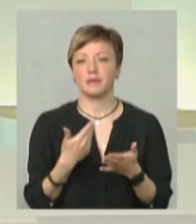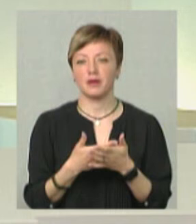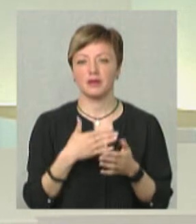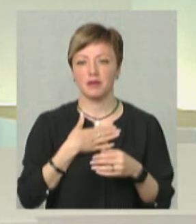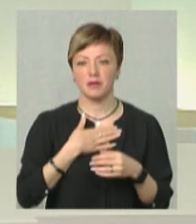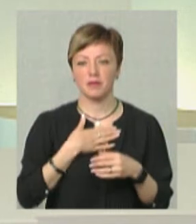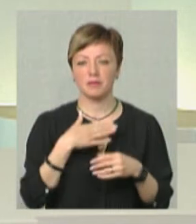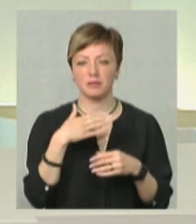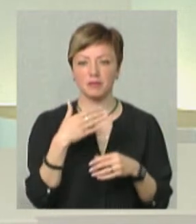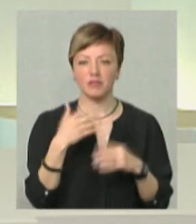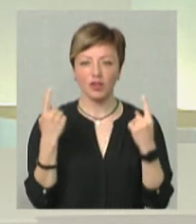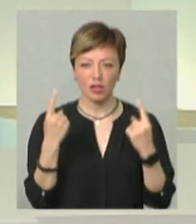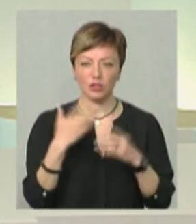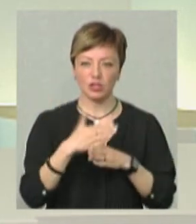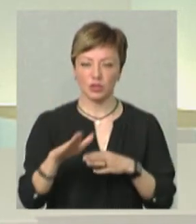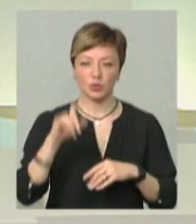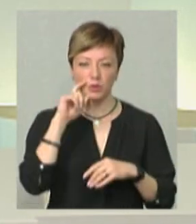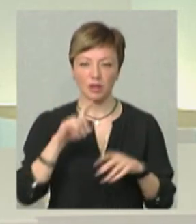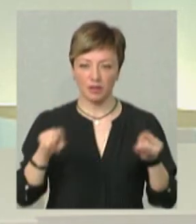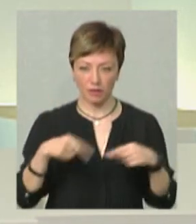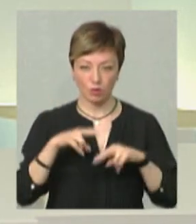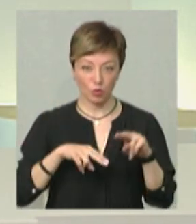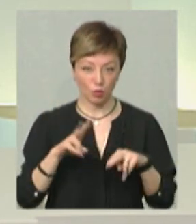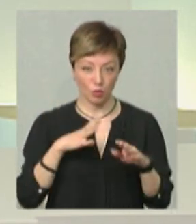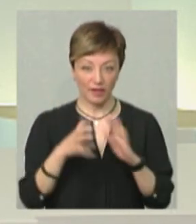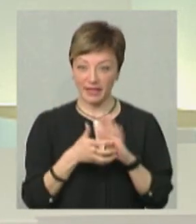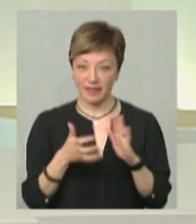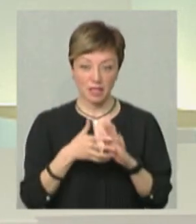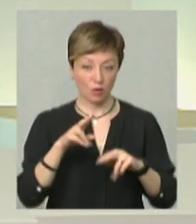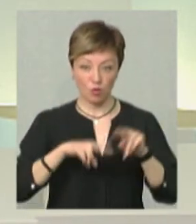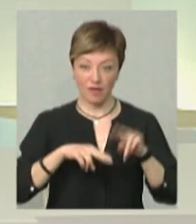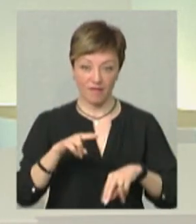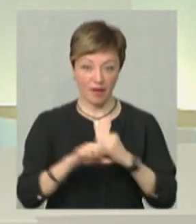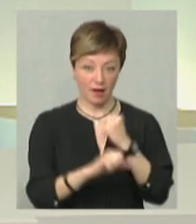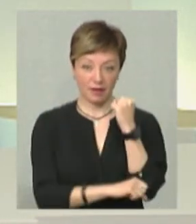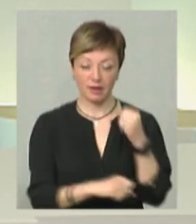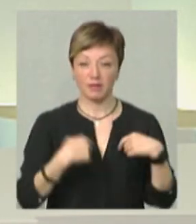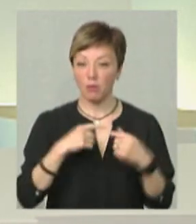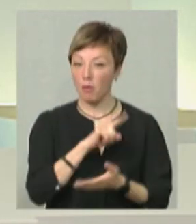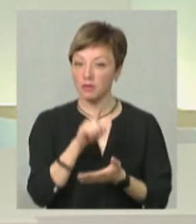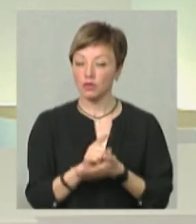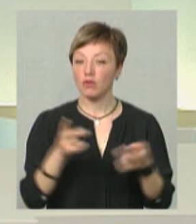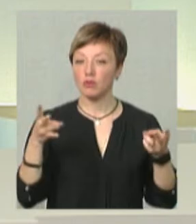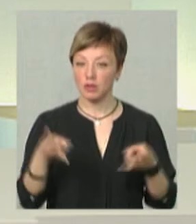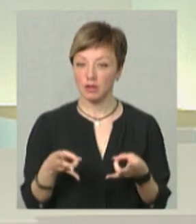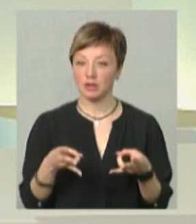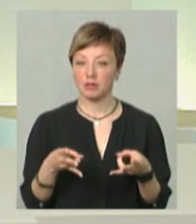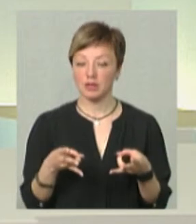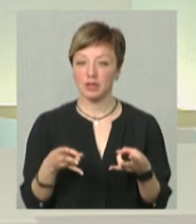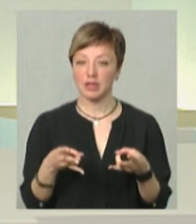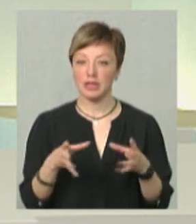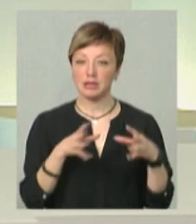значну частину України потрібно буде відбудовувати, у нас і так був дефіцит будівельників, тому нам обов'язково потрібно